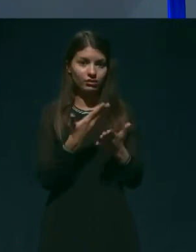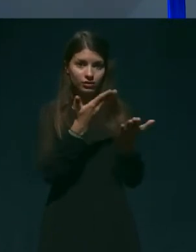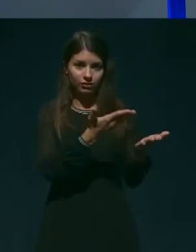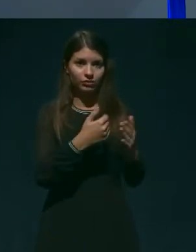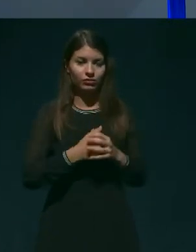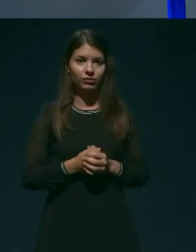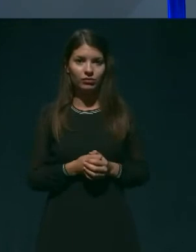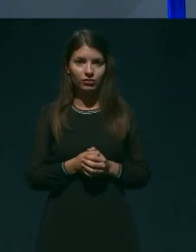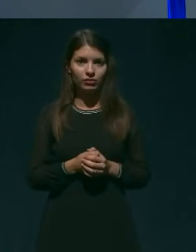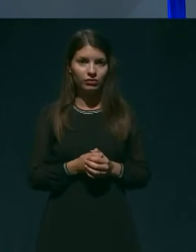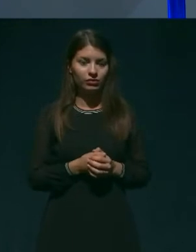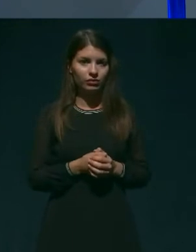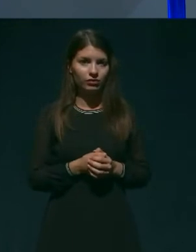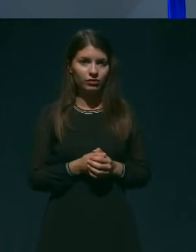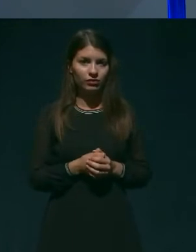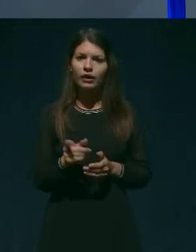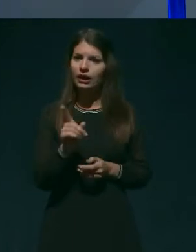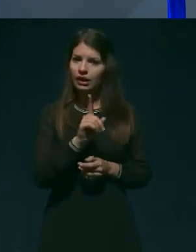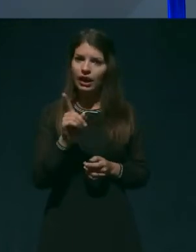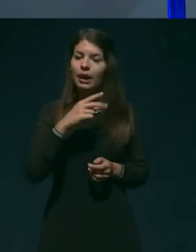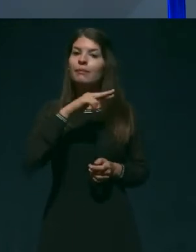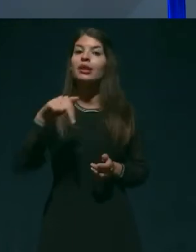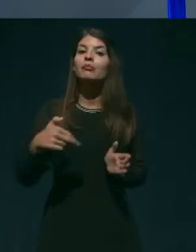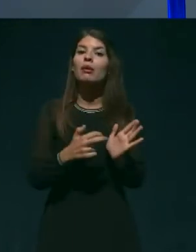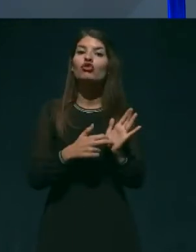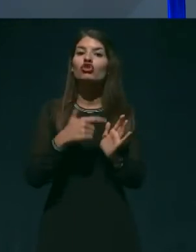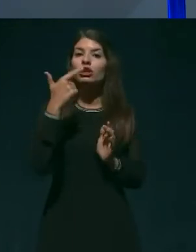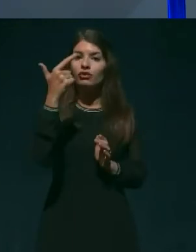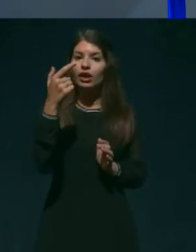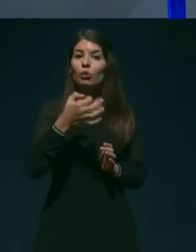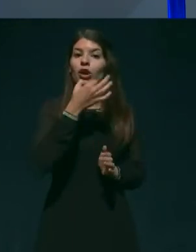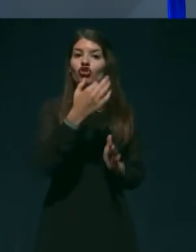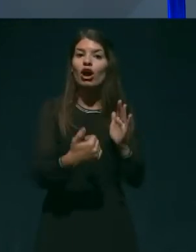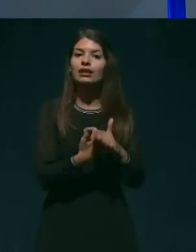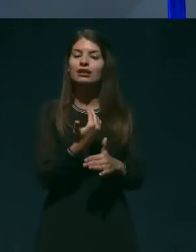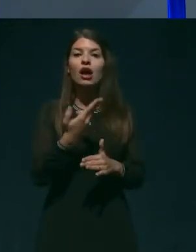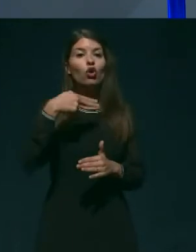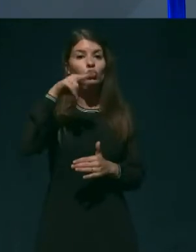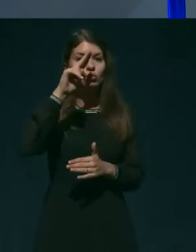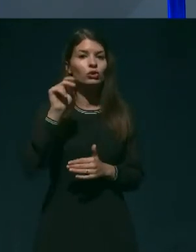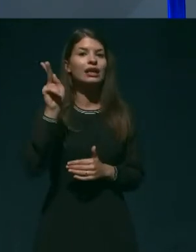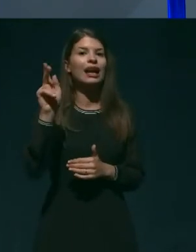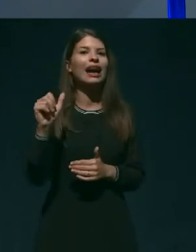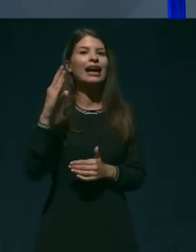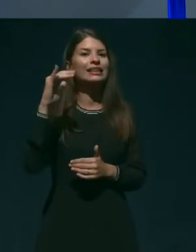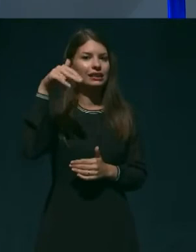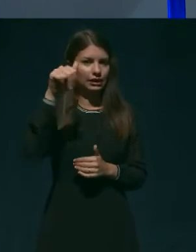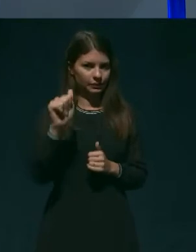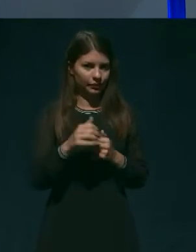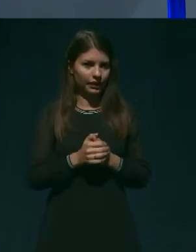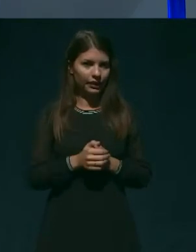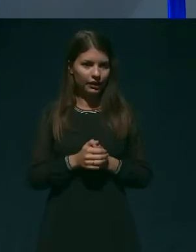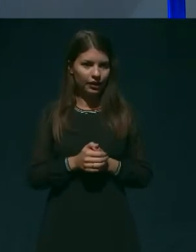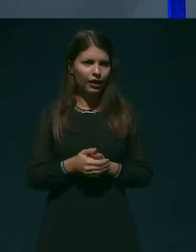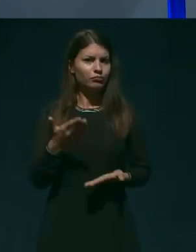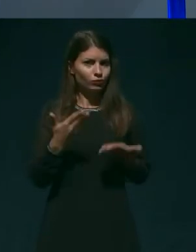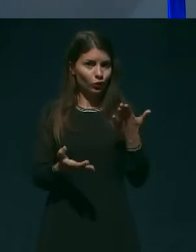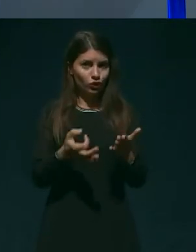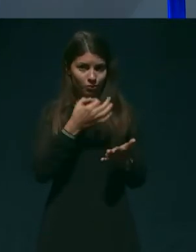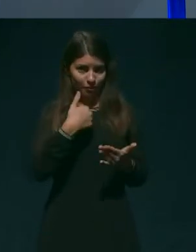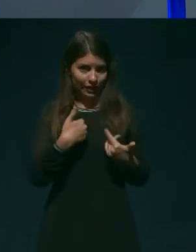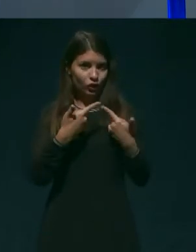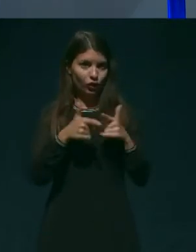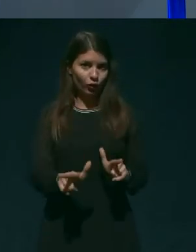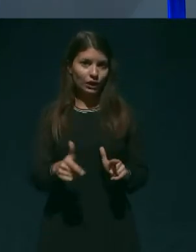Ne, imamo samo še dve vprašanje za vas, gospod Kacin. Potem pa... Mogoče samo, če mi dovolite, jaz bom izkoristila to